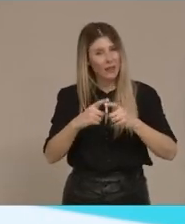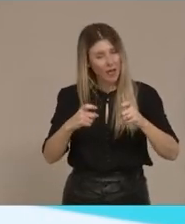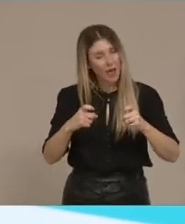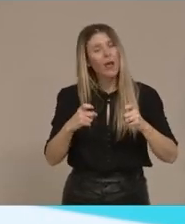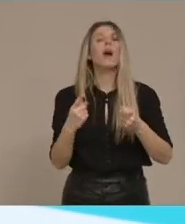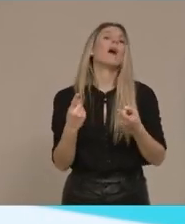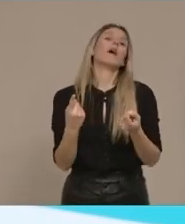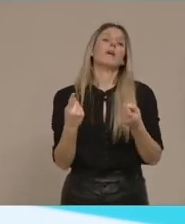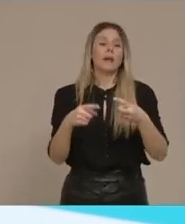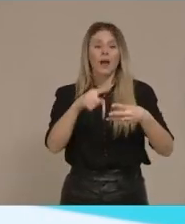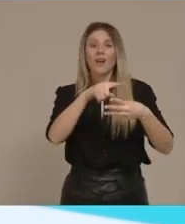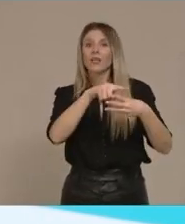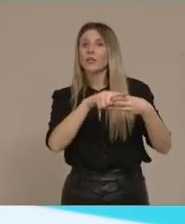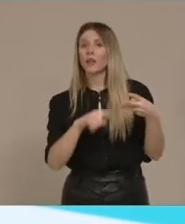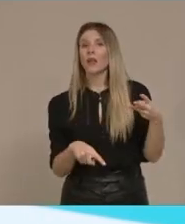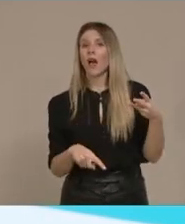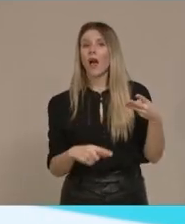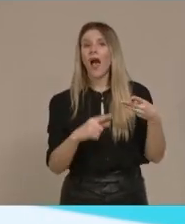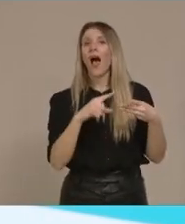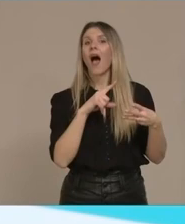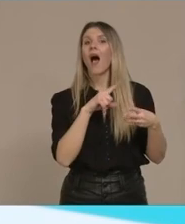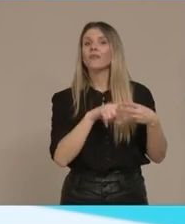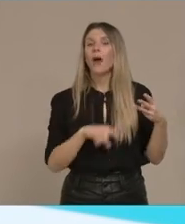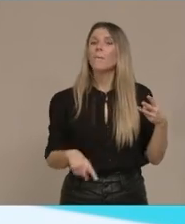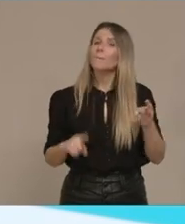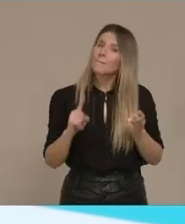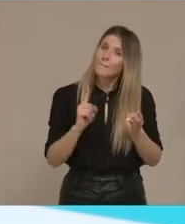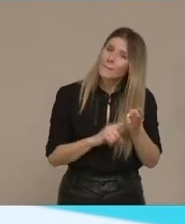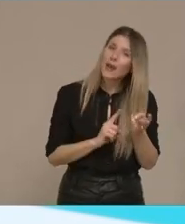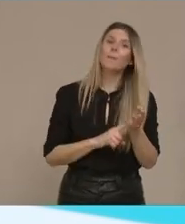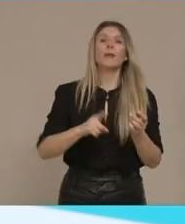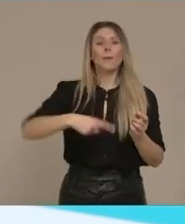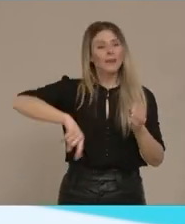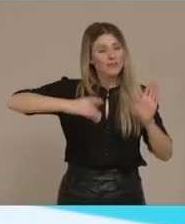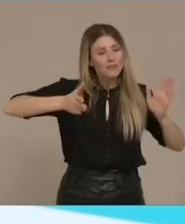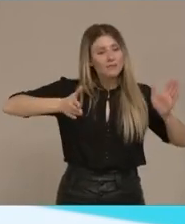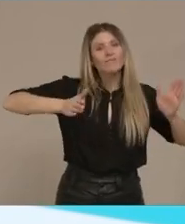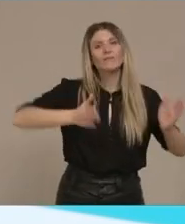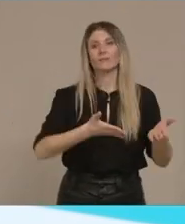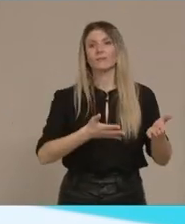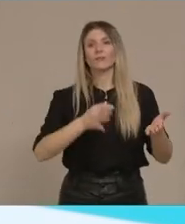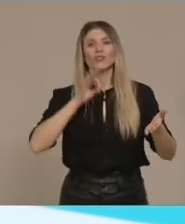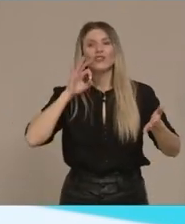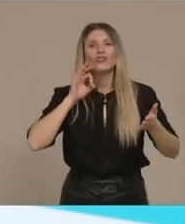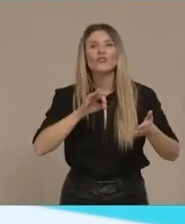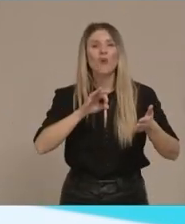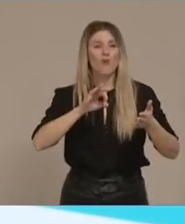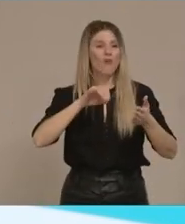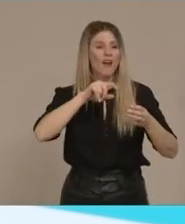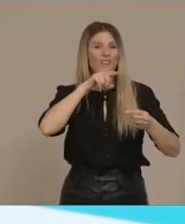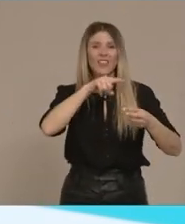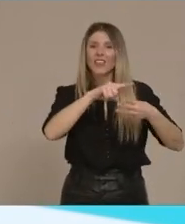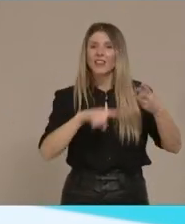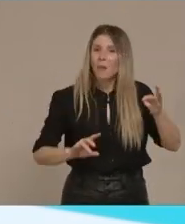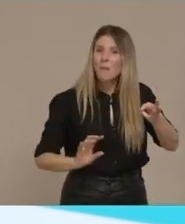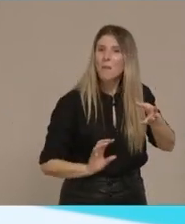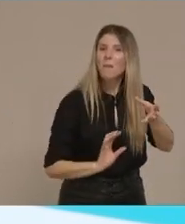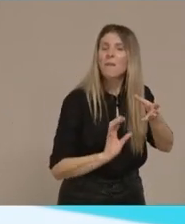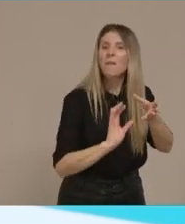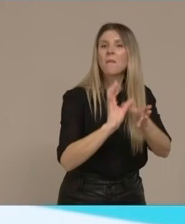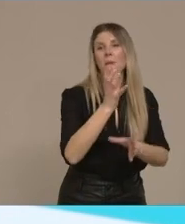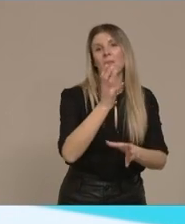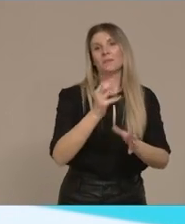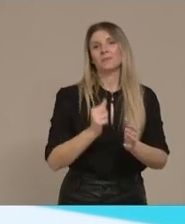μοντέλο το οποίο Πρέπει να αξιοποιήσει ολόκληρη χώρα Δεν είναι μόνο για τα τουριστικά μας νέσια Είναι και για προορισμούς οι οποίοι μπορεί να είναι Λιγότερο